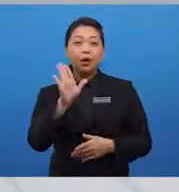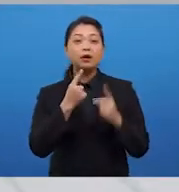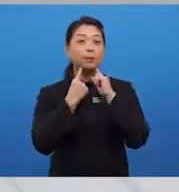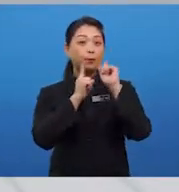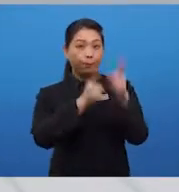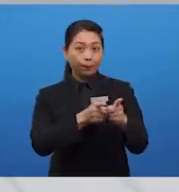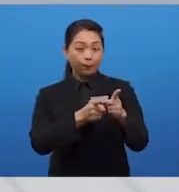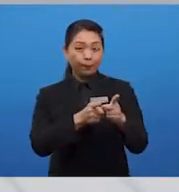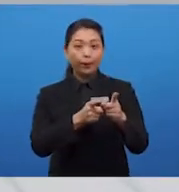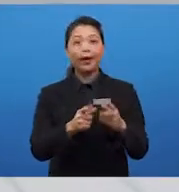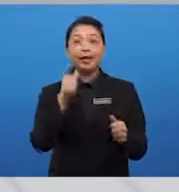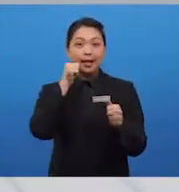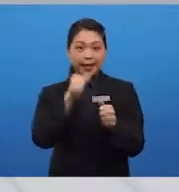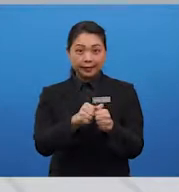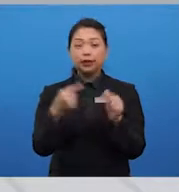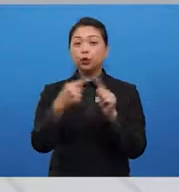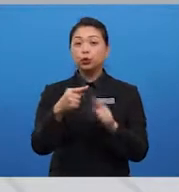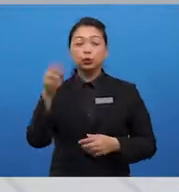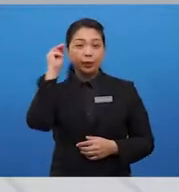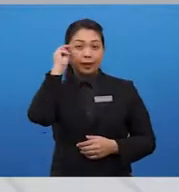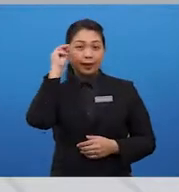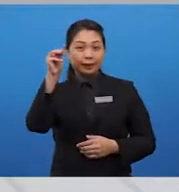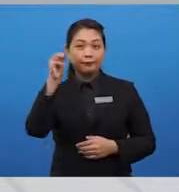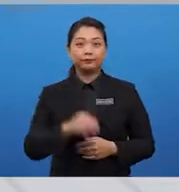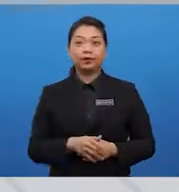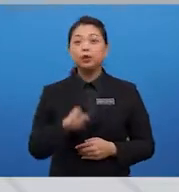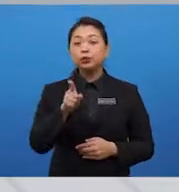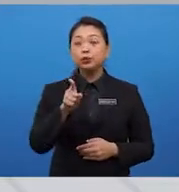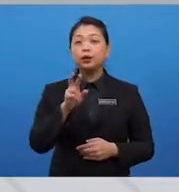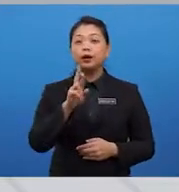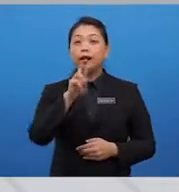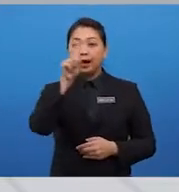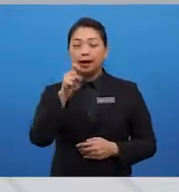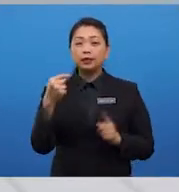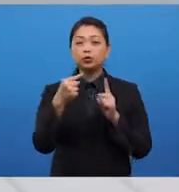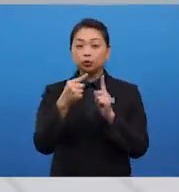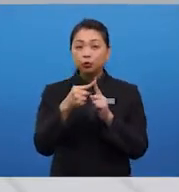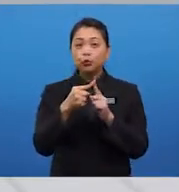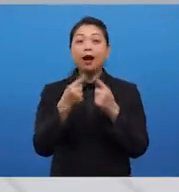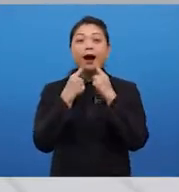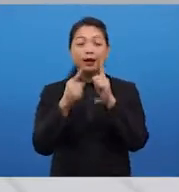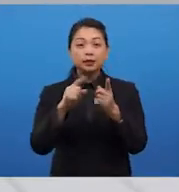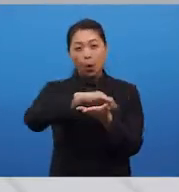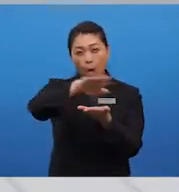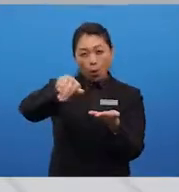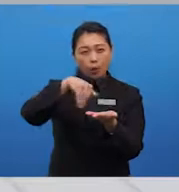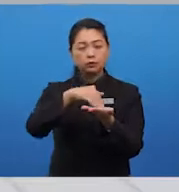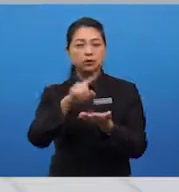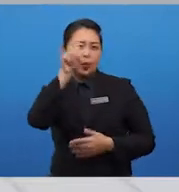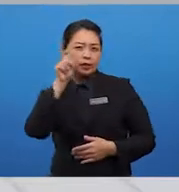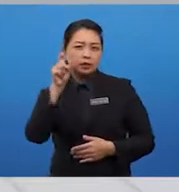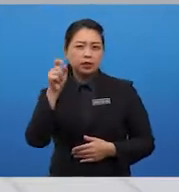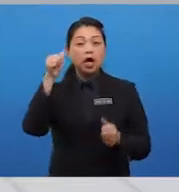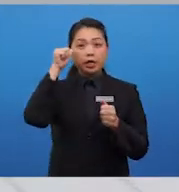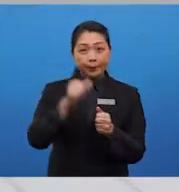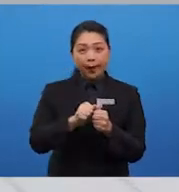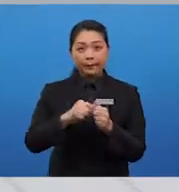letter to him, you are asked to answer all the questions that he has asked you. Remember